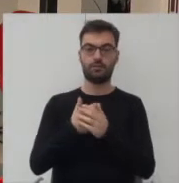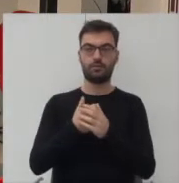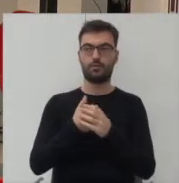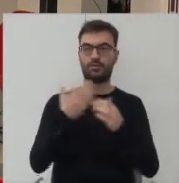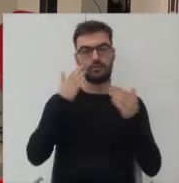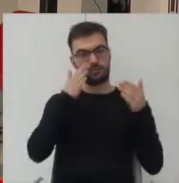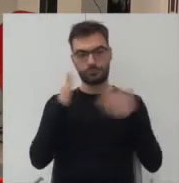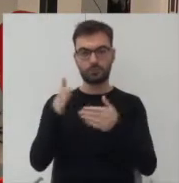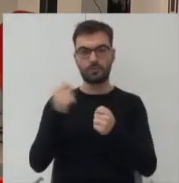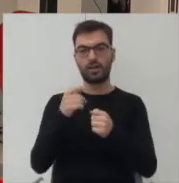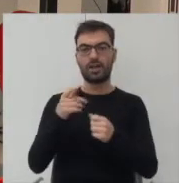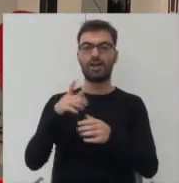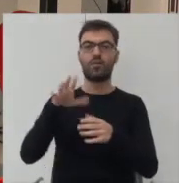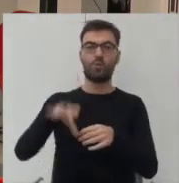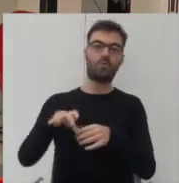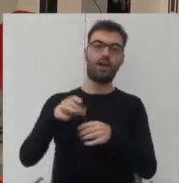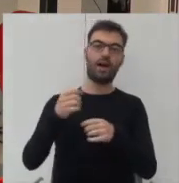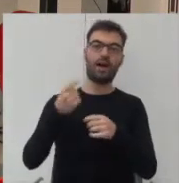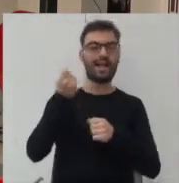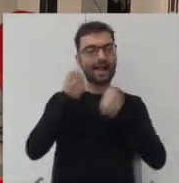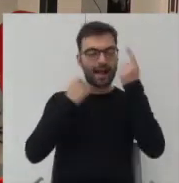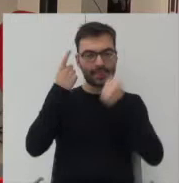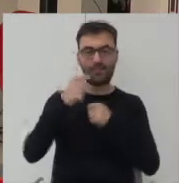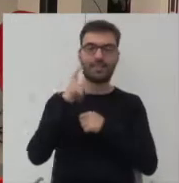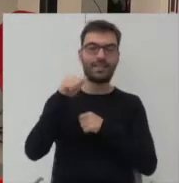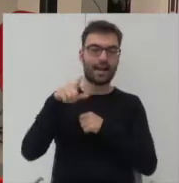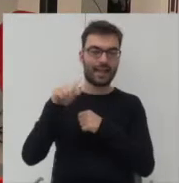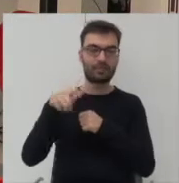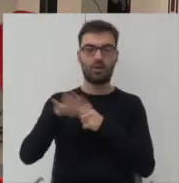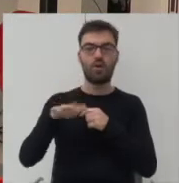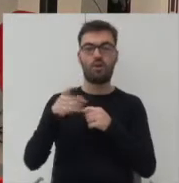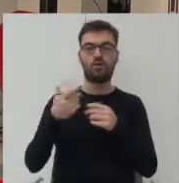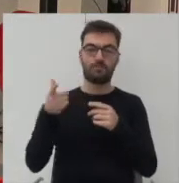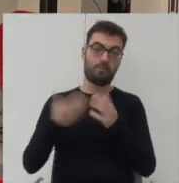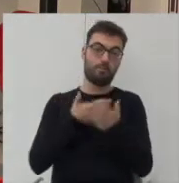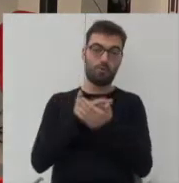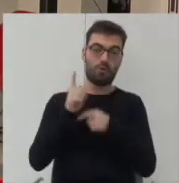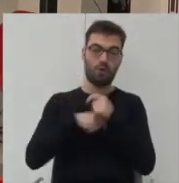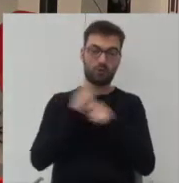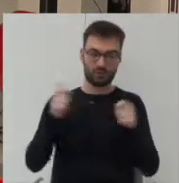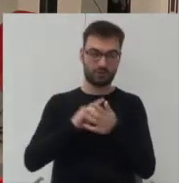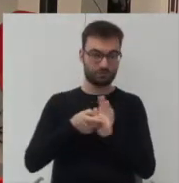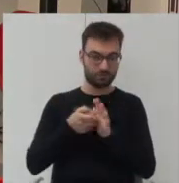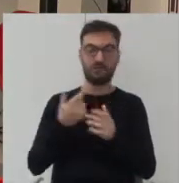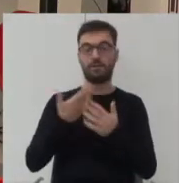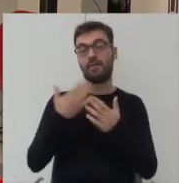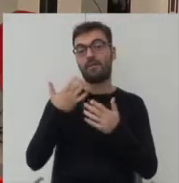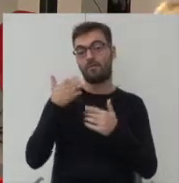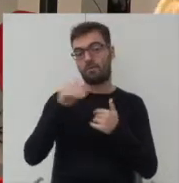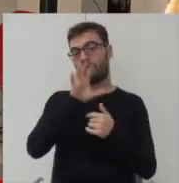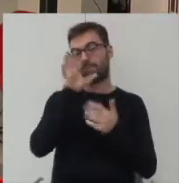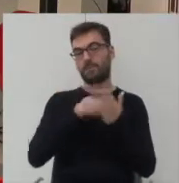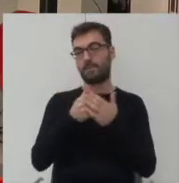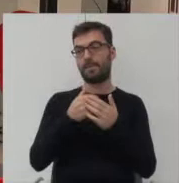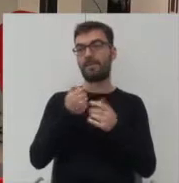sektora kreatywnego, do start-upów, bo to one w dużej mierze proponują te rozwiązania i możecie Państwo zobaczyć też na